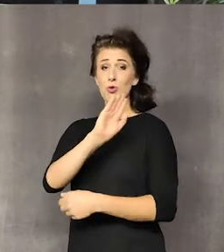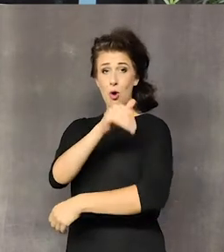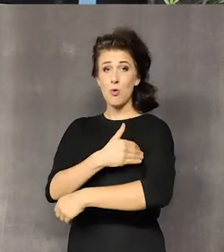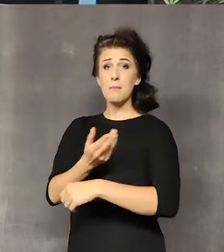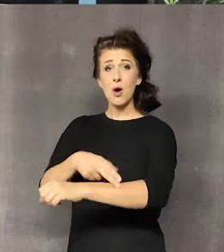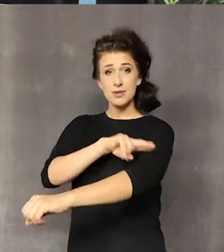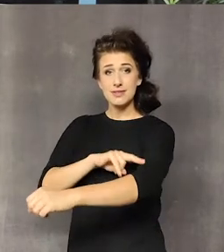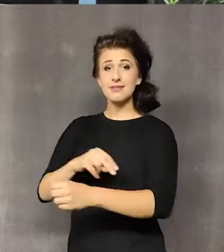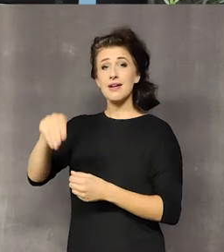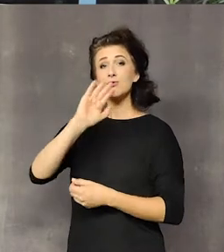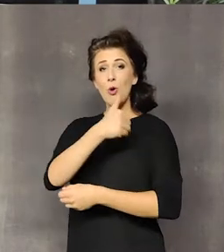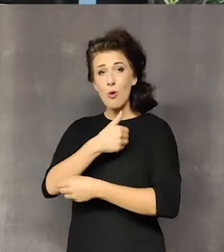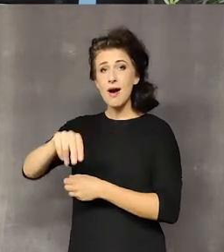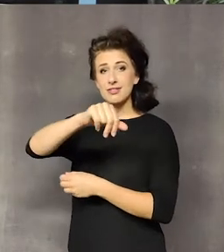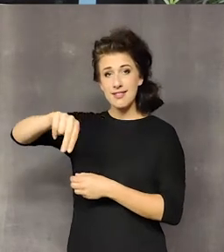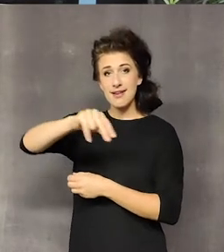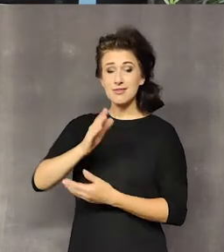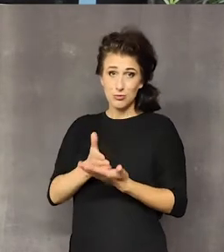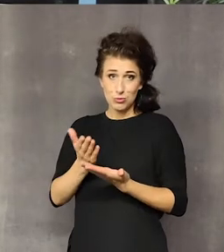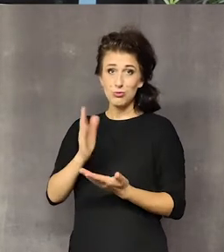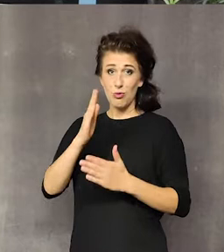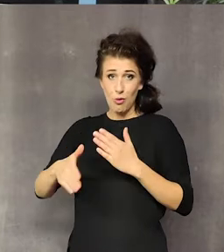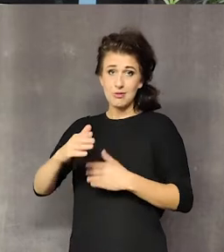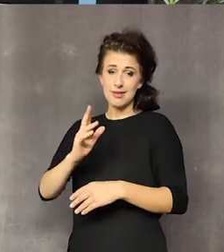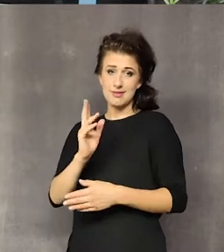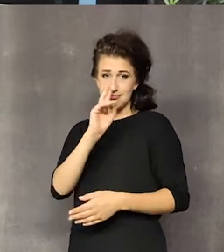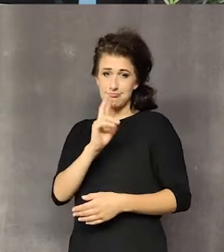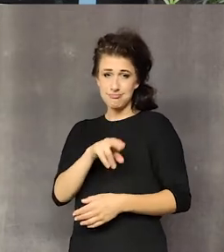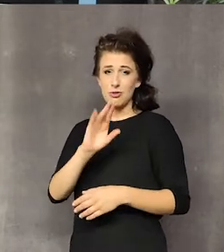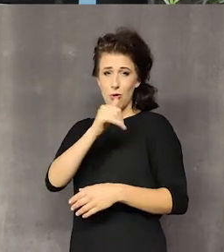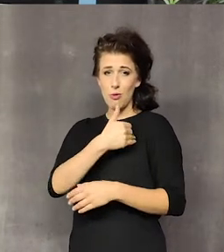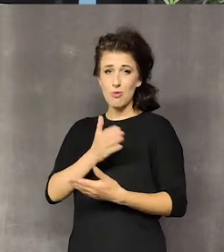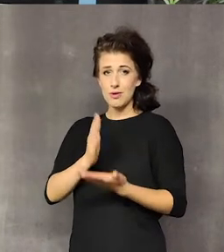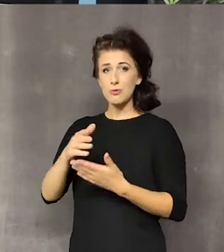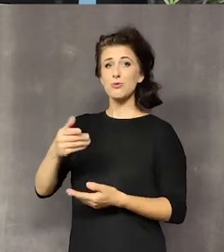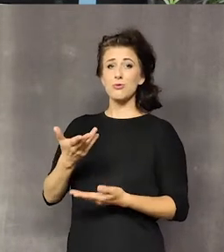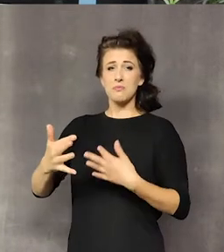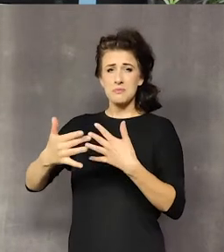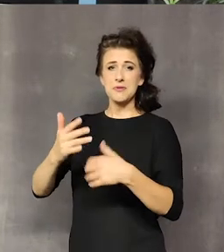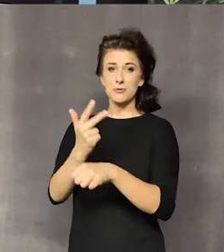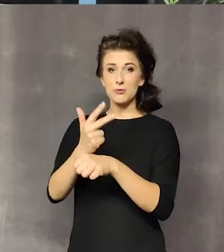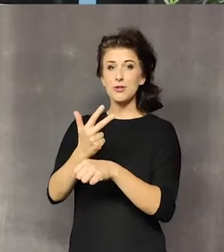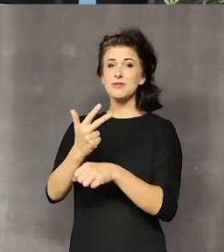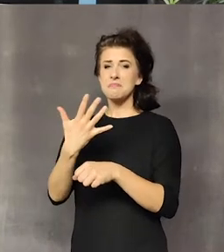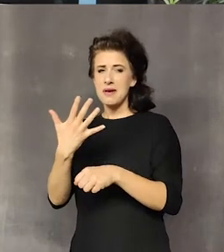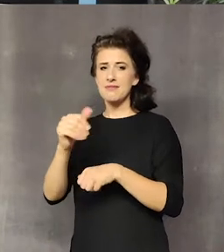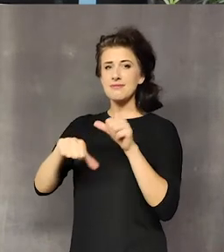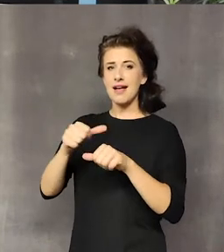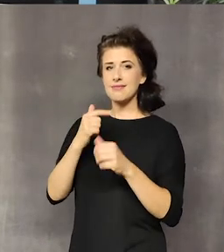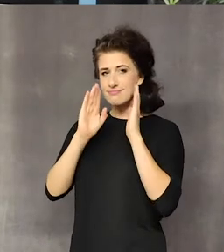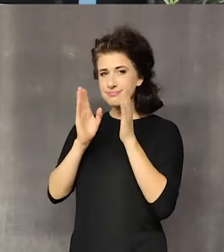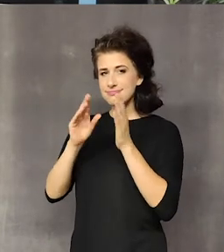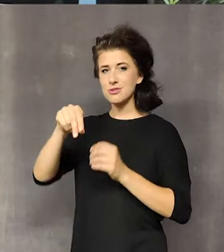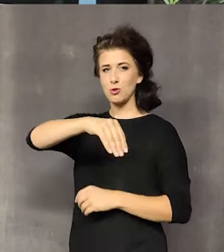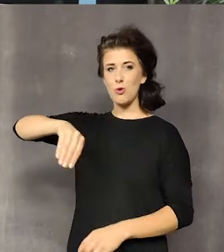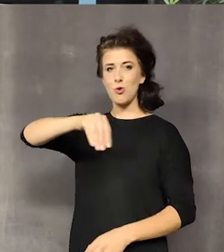Skończyłem tę szkołę i od tego czasu już, można powiedzieć, prawie 35 lat zajmuję się